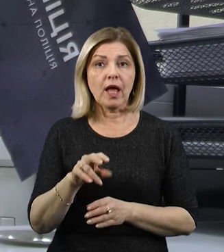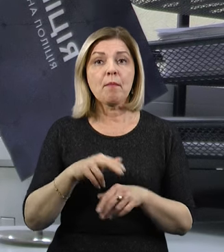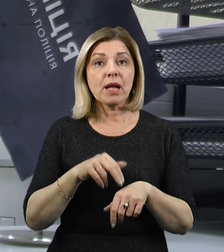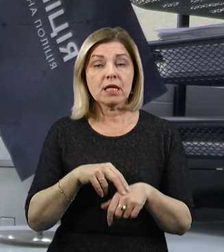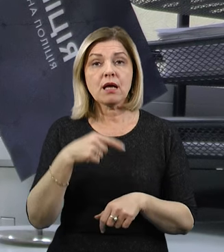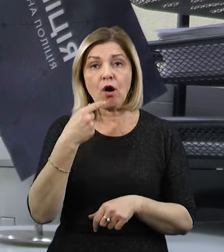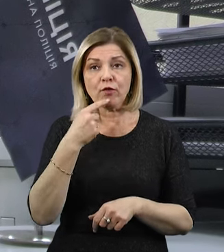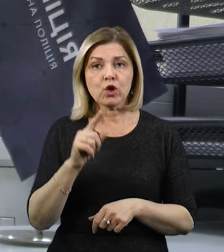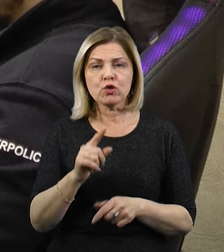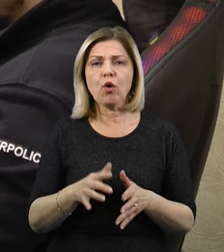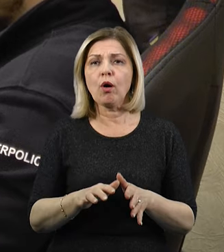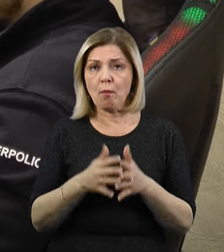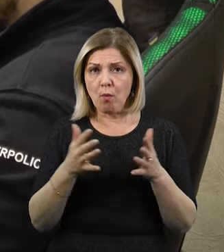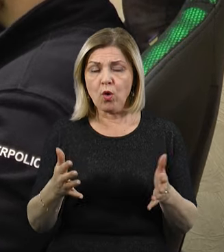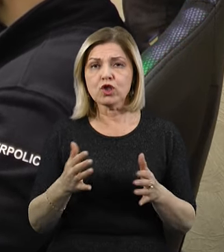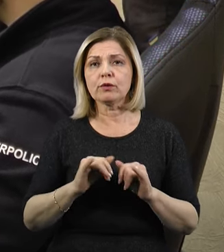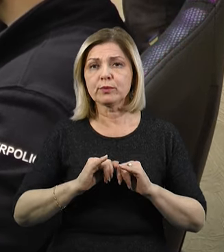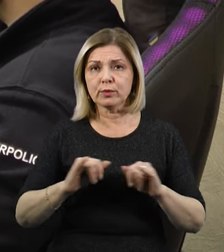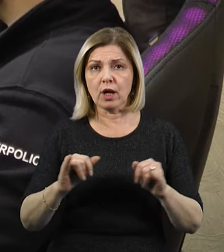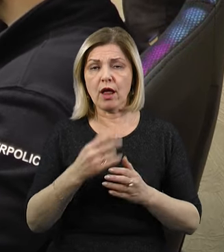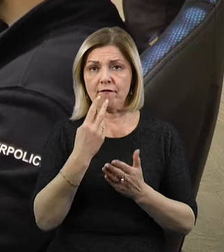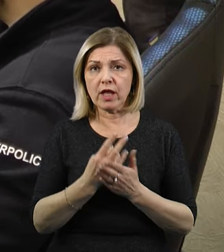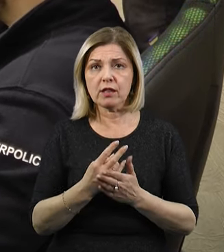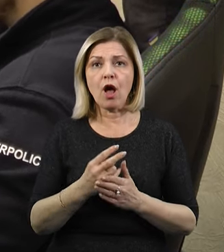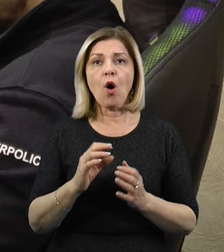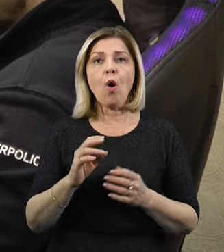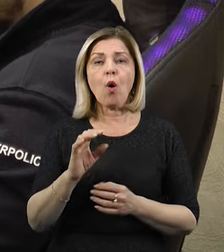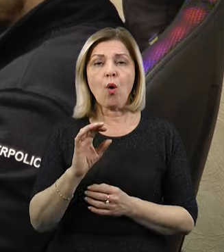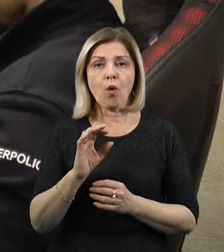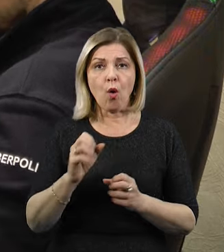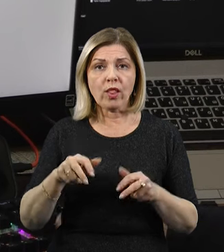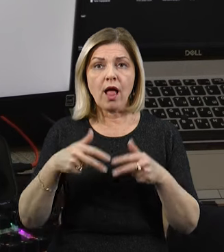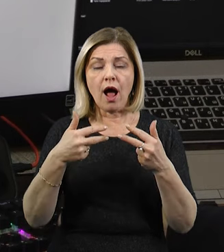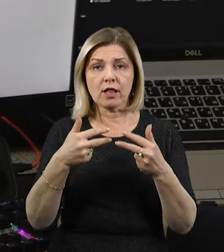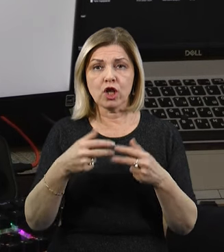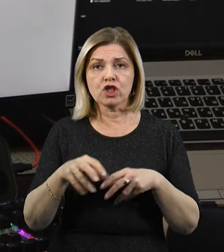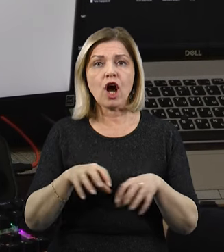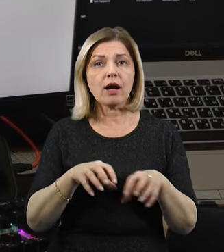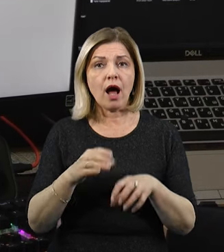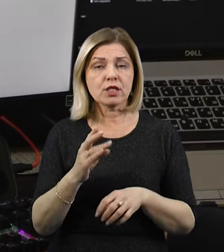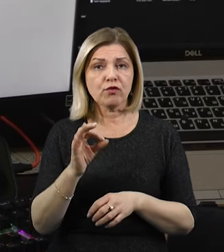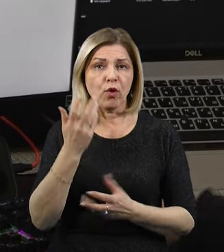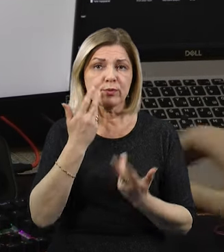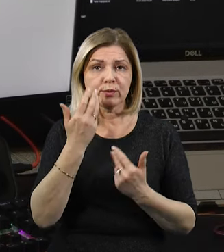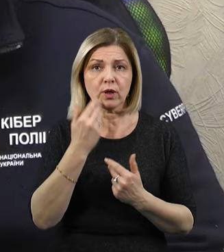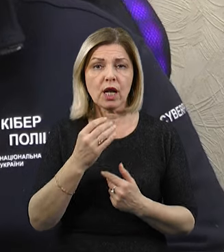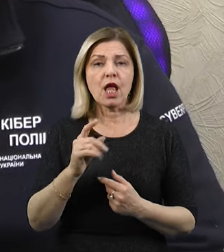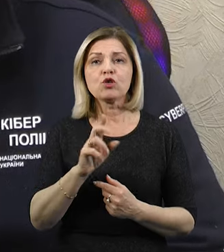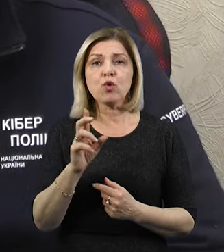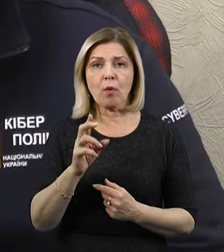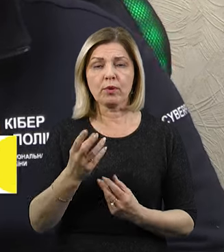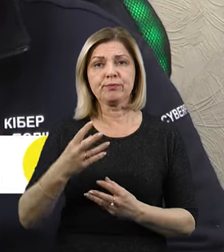найбільш поширеним видом кіберзлочинності стало онлайн-шахрайство, тому що з'явилися нові можливості для заволодіння грошима громадян.